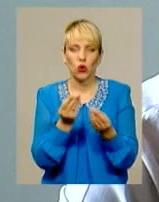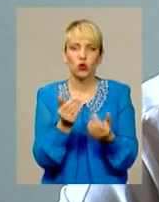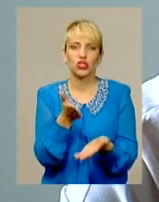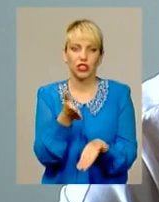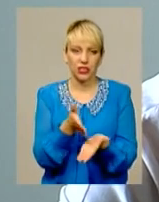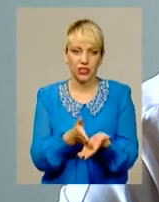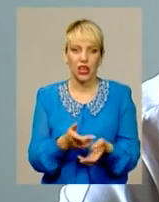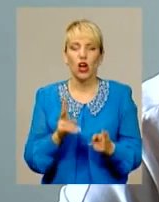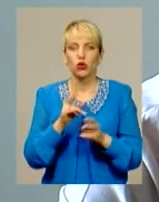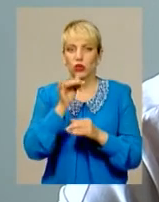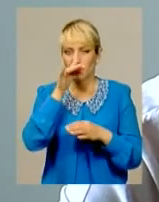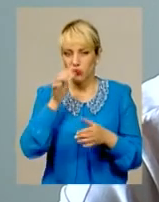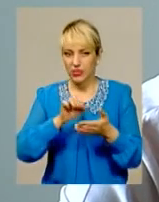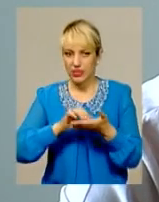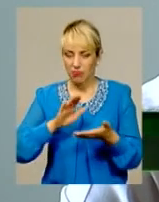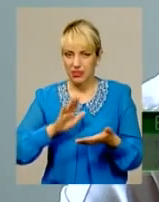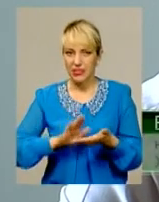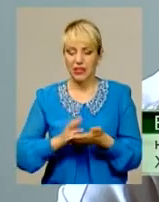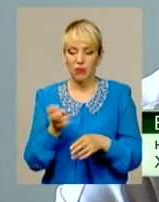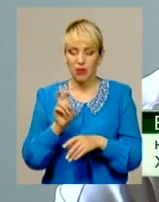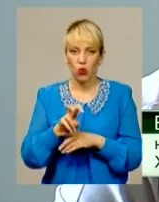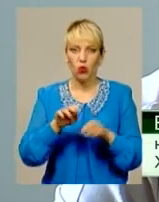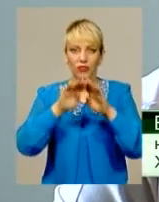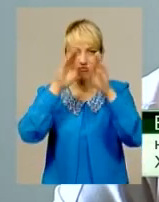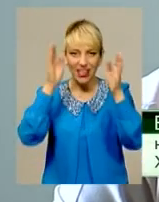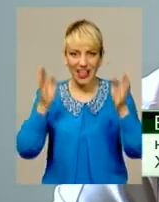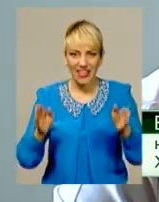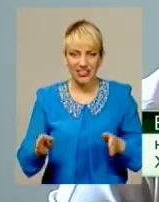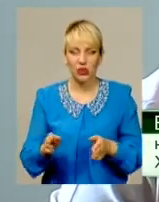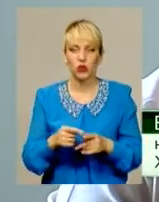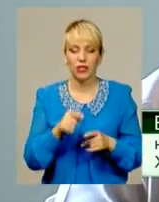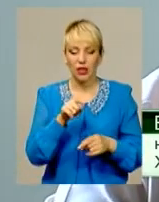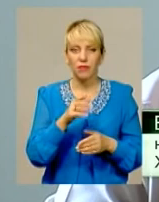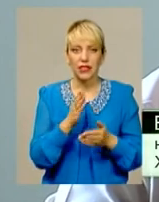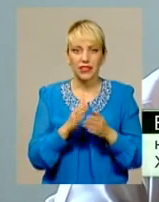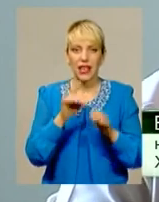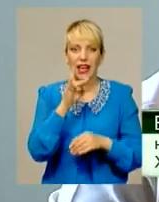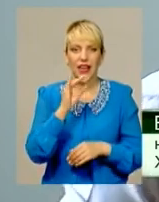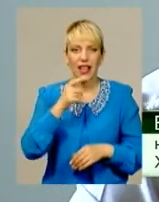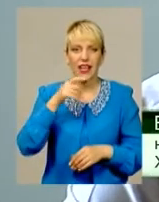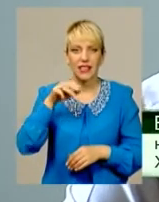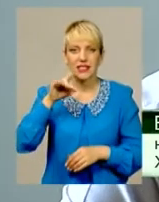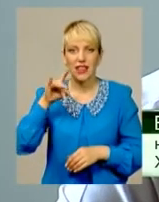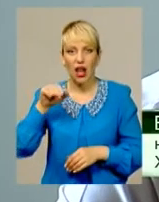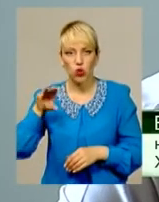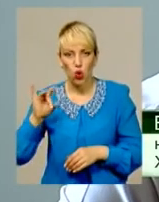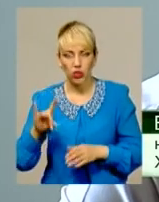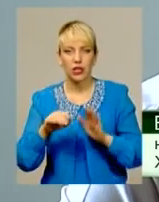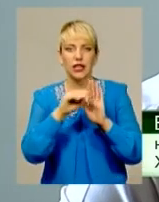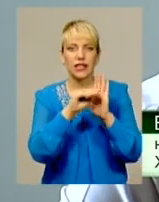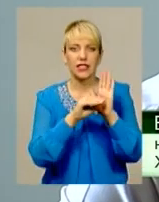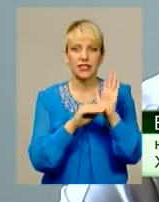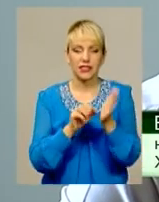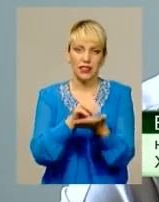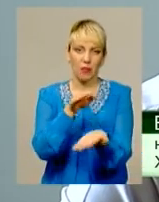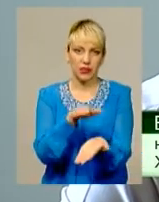може записатися, він підходить в реєстратуру і так само через ту саму систему записує. Крім того, є в нас